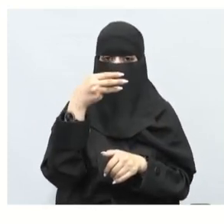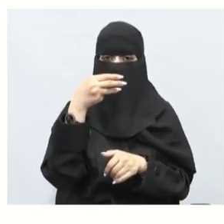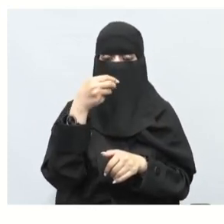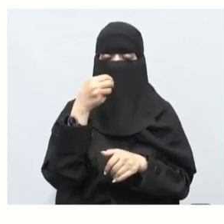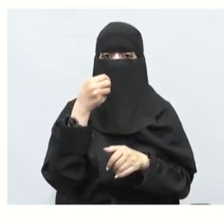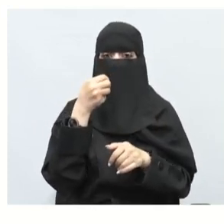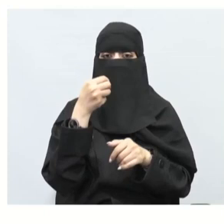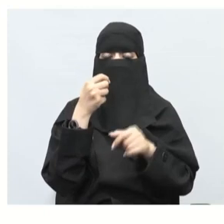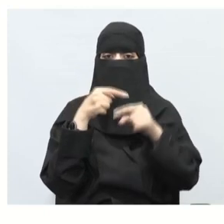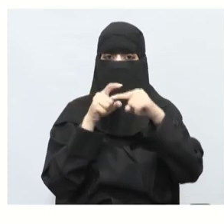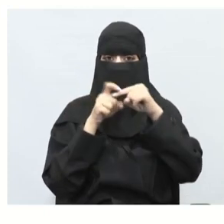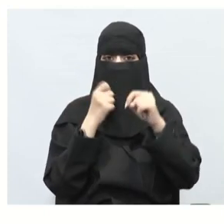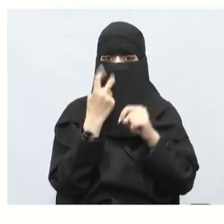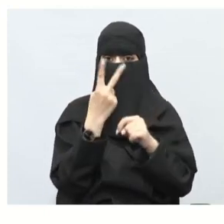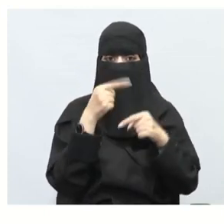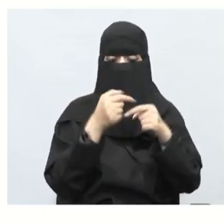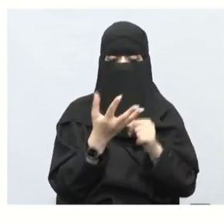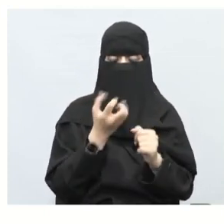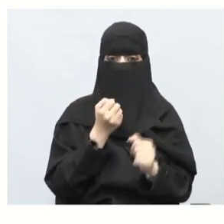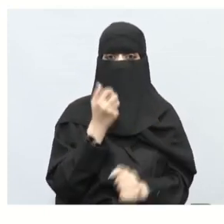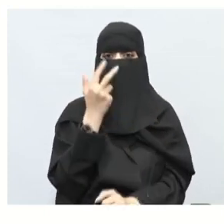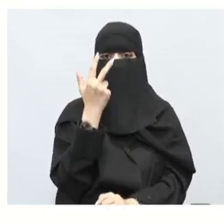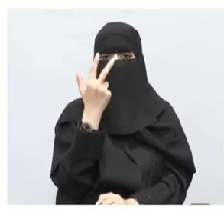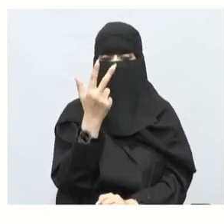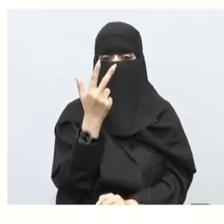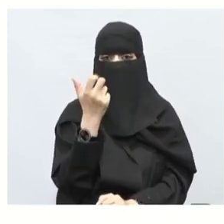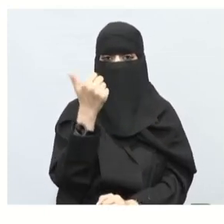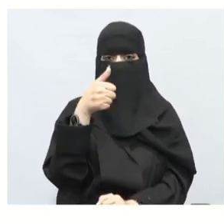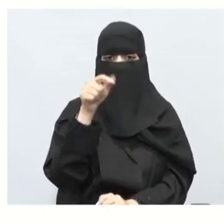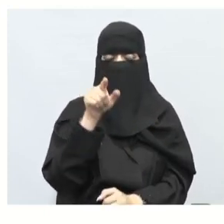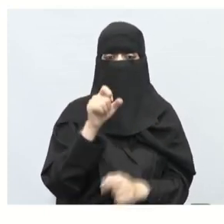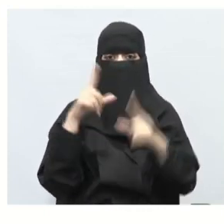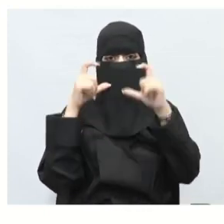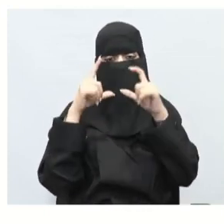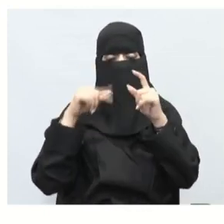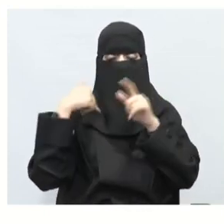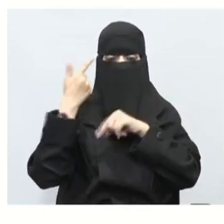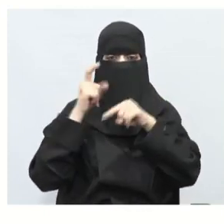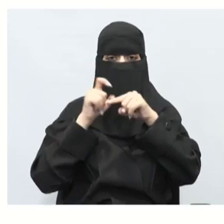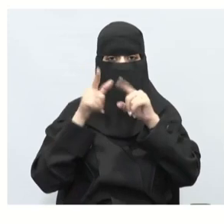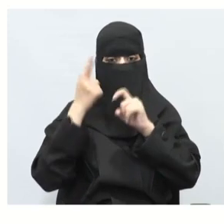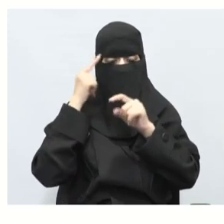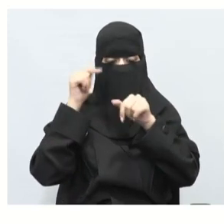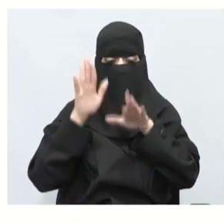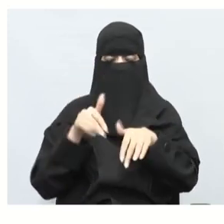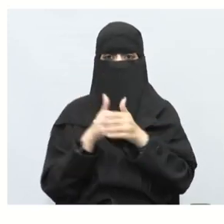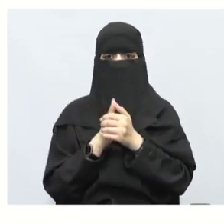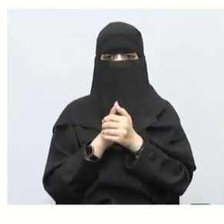وقسمها على ثانين ثمانة وستون صورة طبعا إن شاء الله هذا القسم سنتعرف عليه في دروس لاحقا لكن اللي حاب يعرفه